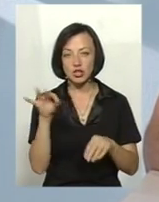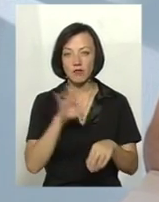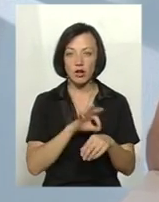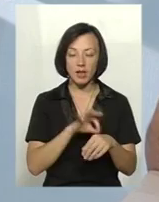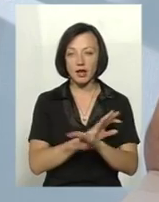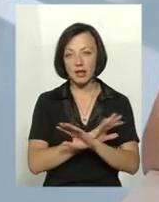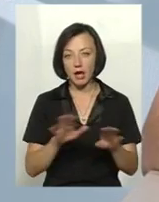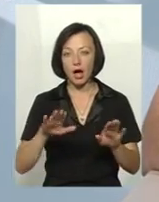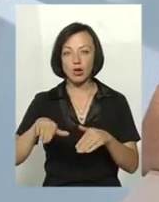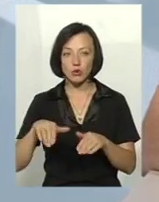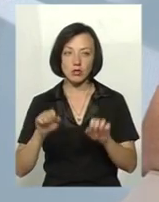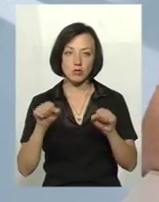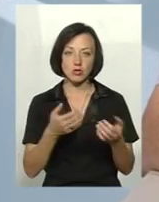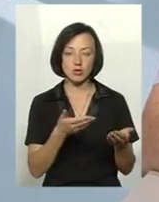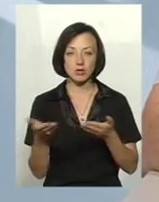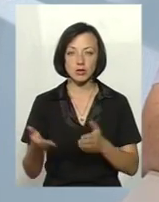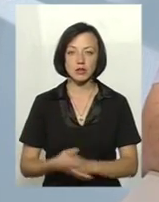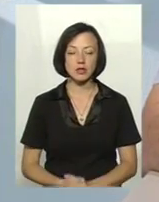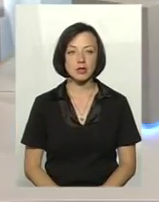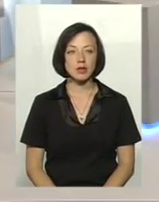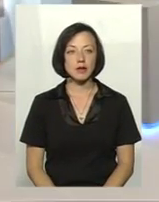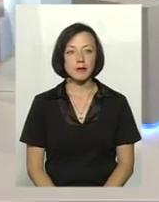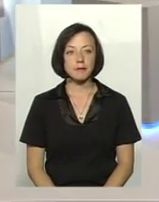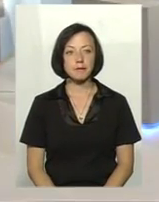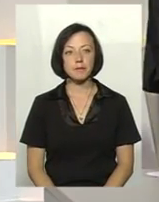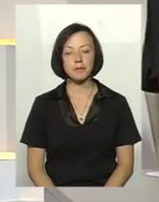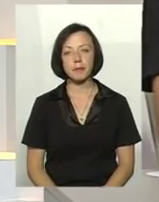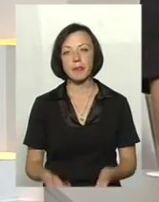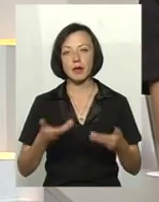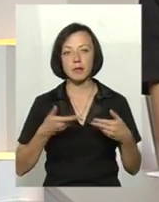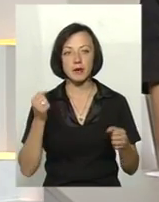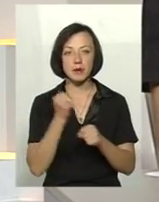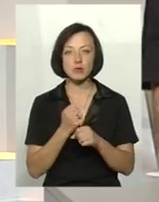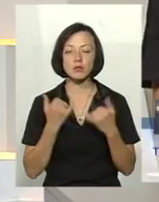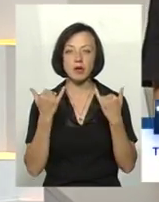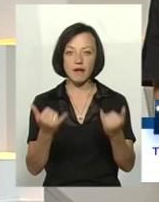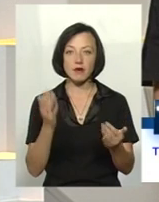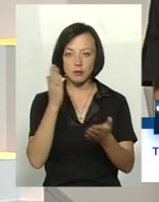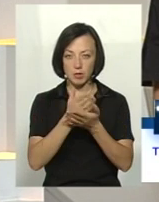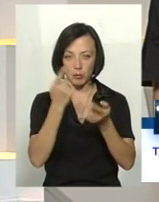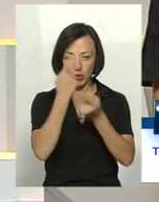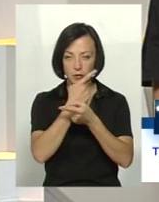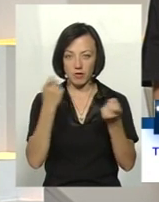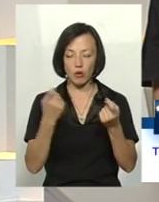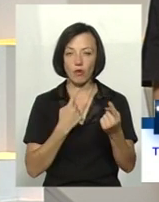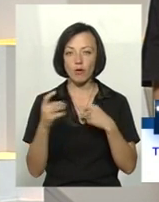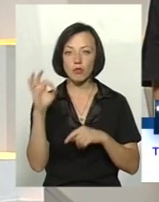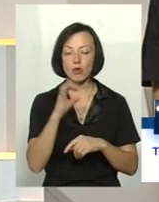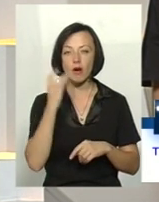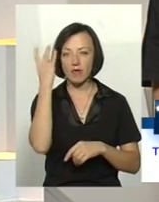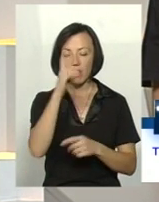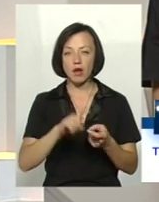чи не хворіють, а тоді забивають. Дякую за відповідь. Нагадаю, що ми працюємо для вас у прямому ефірі, говоримо про